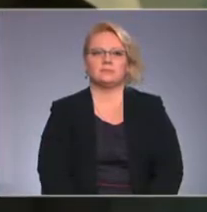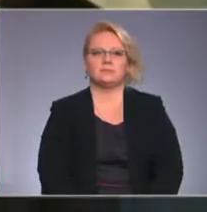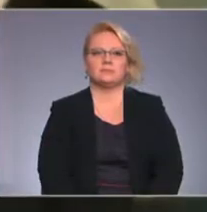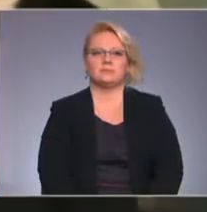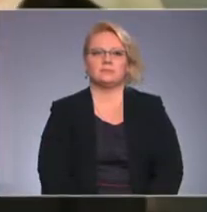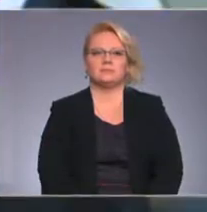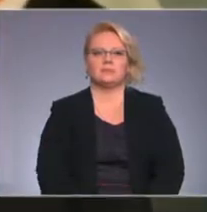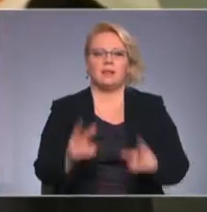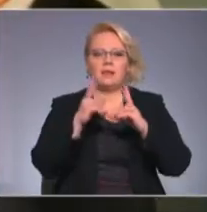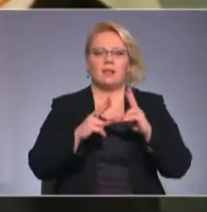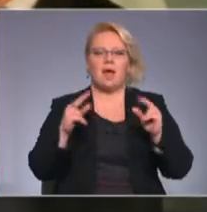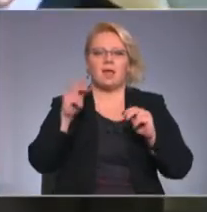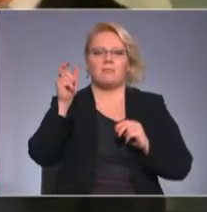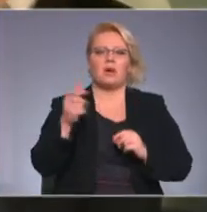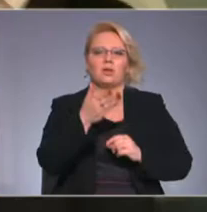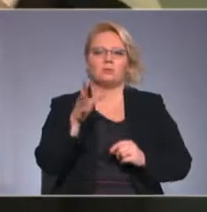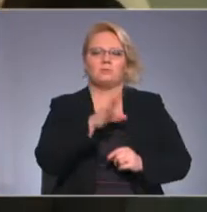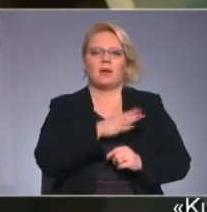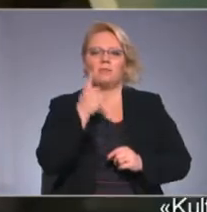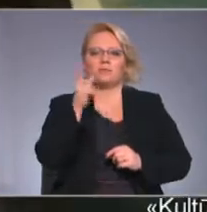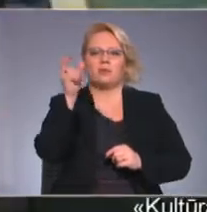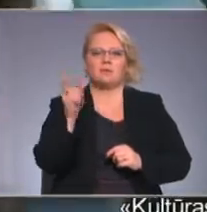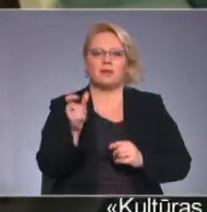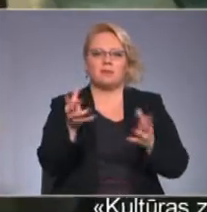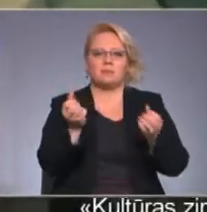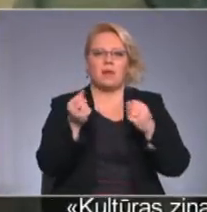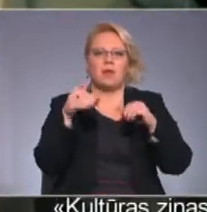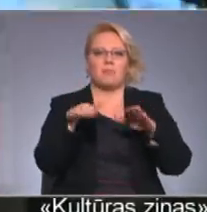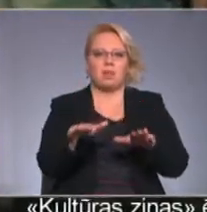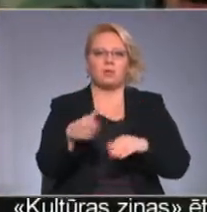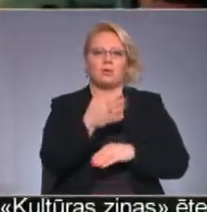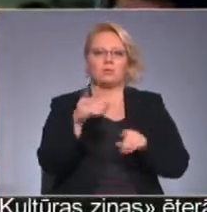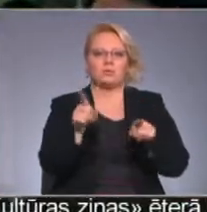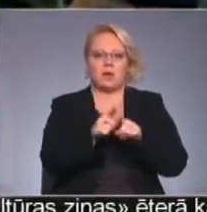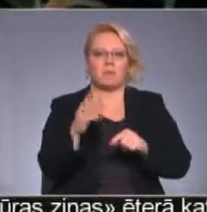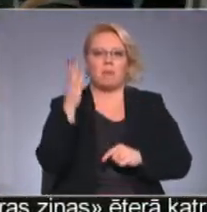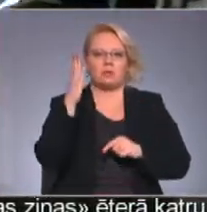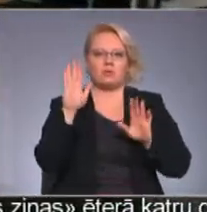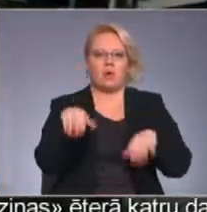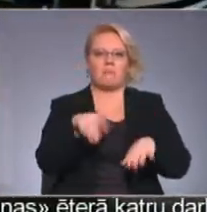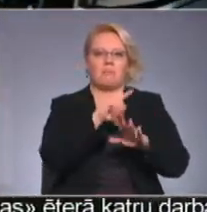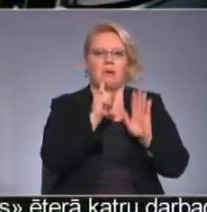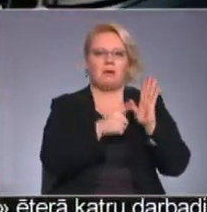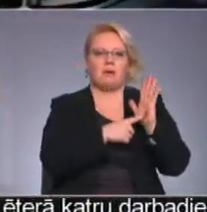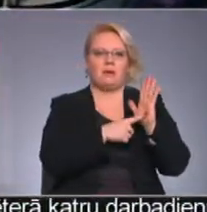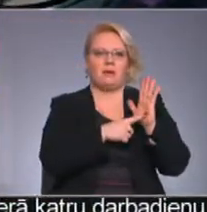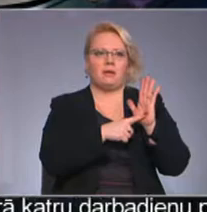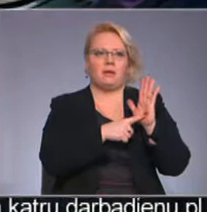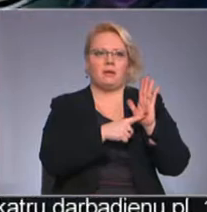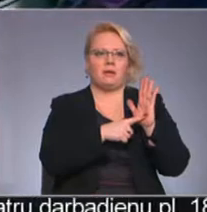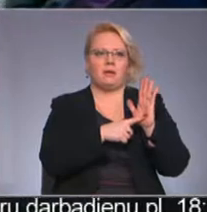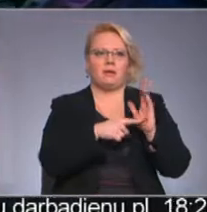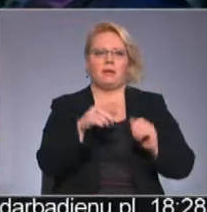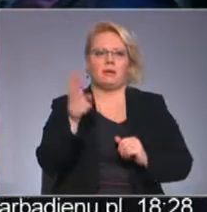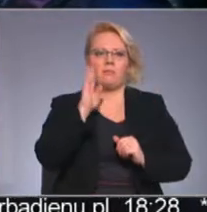Lēma, tā kā jūs bijāt viens no tiem cilvēkiem, kurš pieņēma lēmumu. Jūs arī basojāt par... Lēmums tik